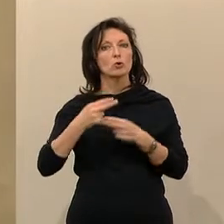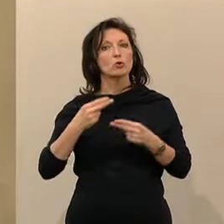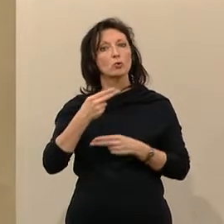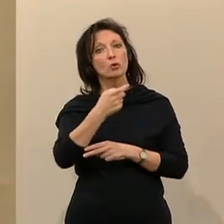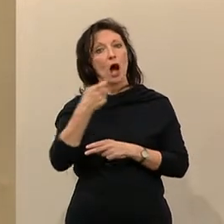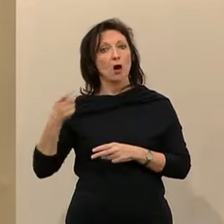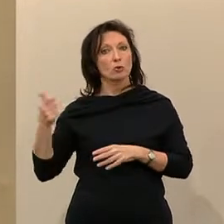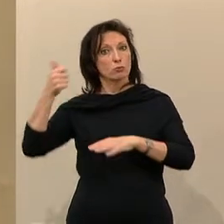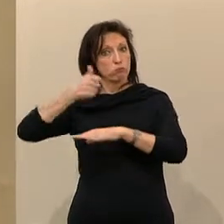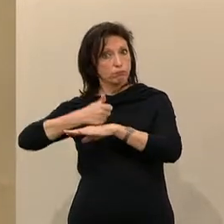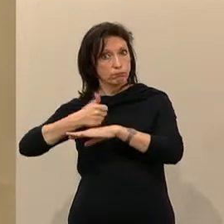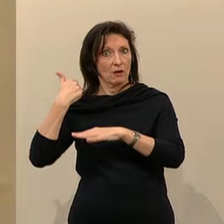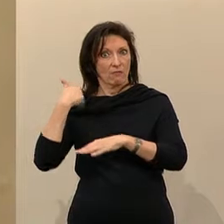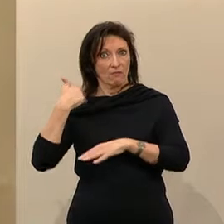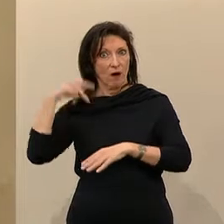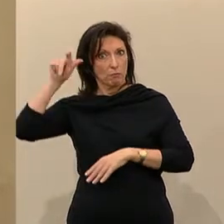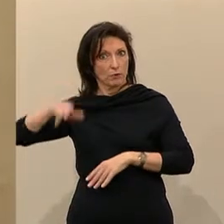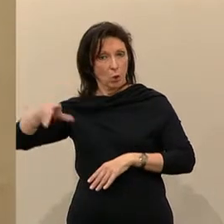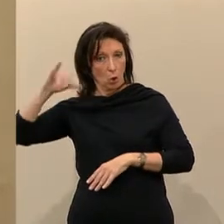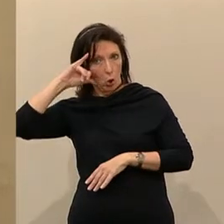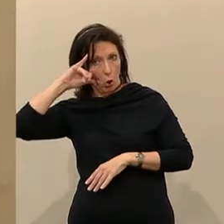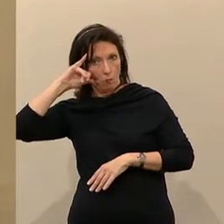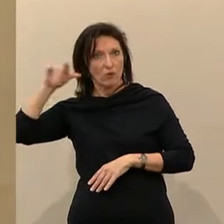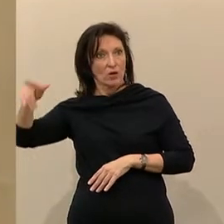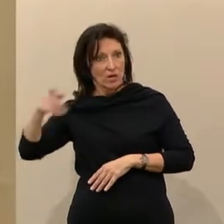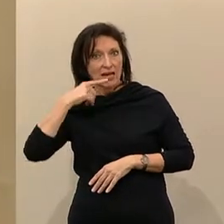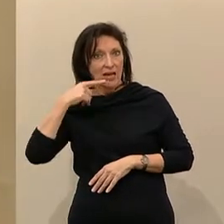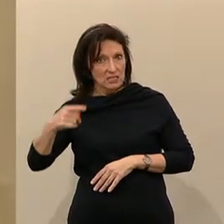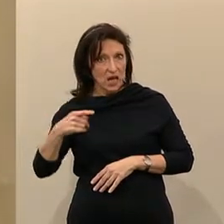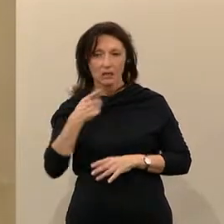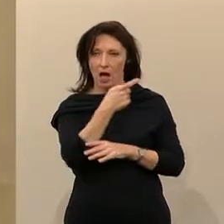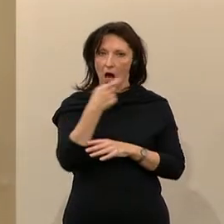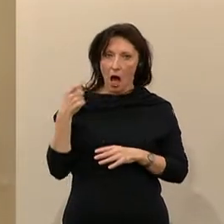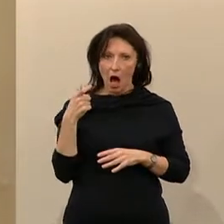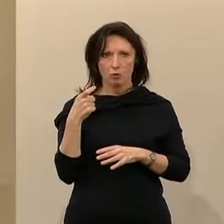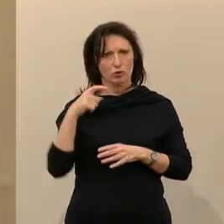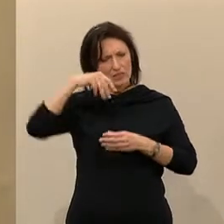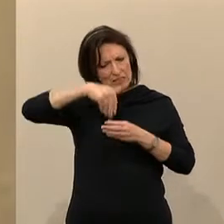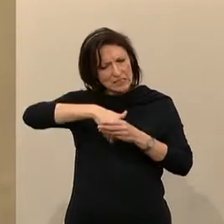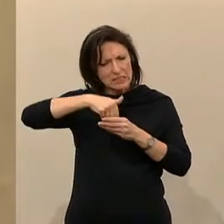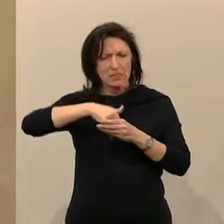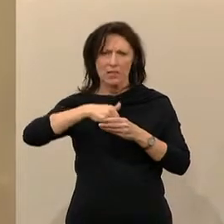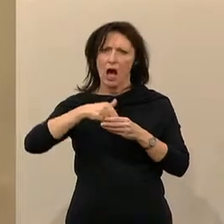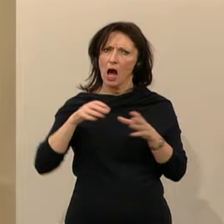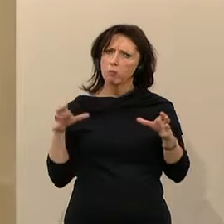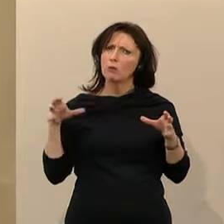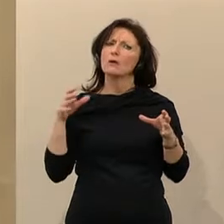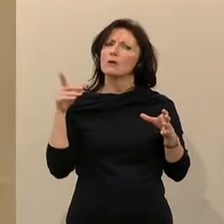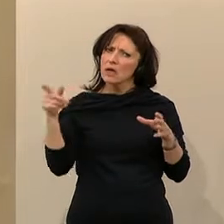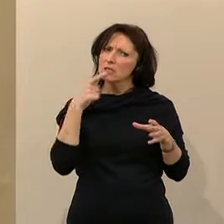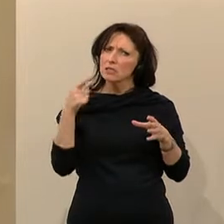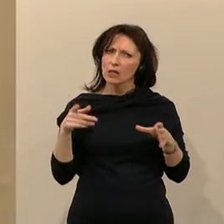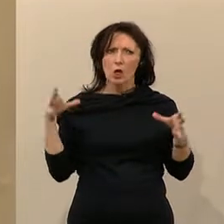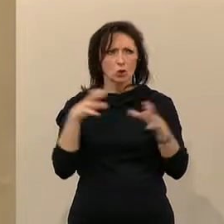bestätigen und bestärken, dass die Zusammenarbeit im Ausschuss selbst über Parteigrenzen hinweg sachlich, zielgerichtet und